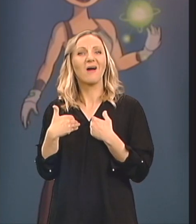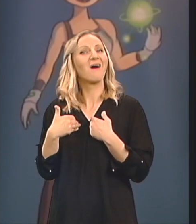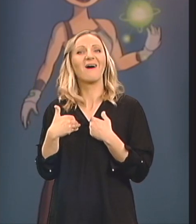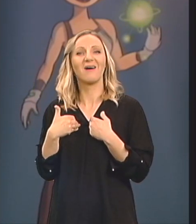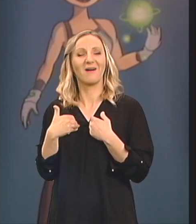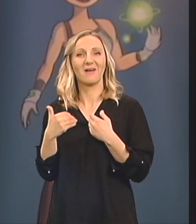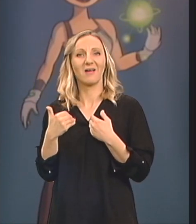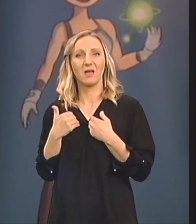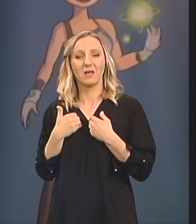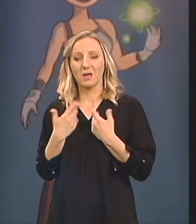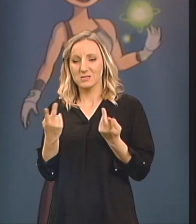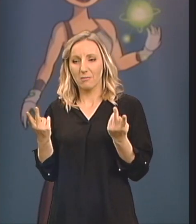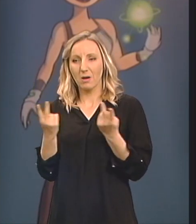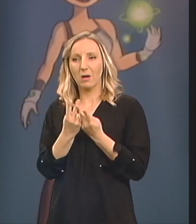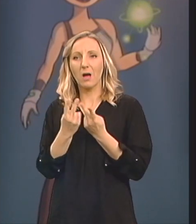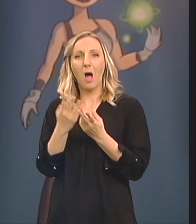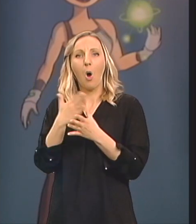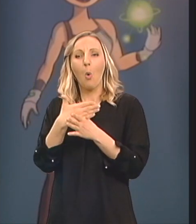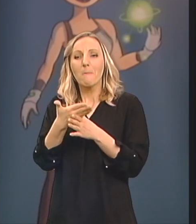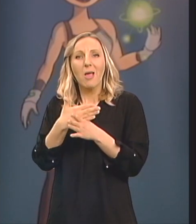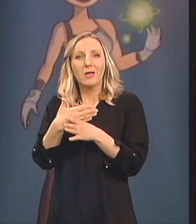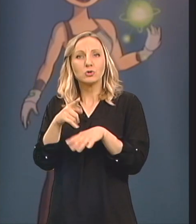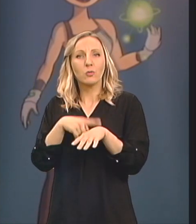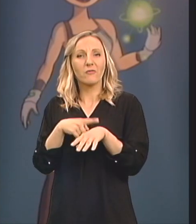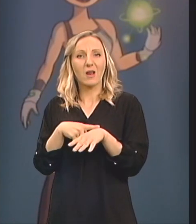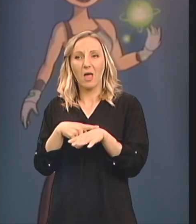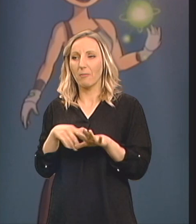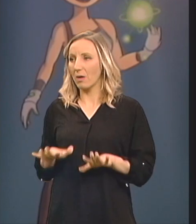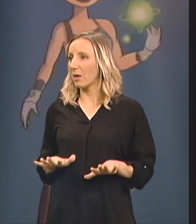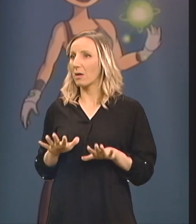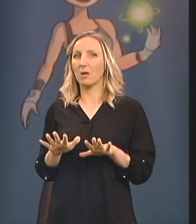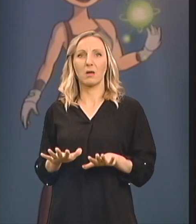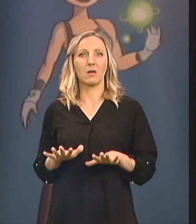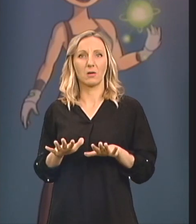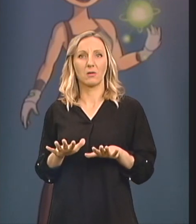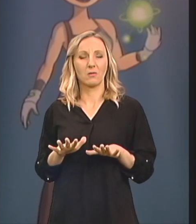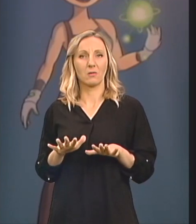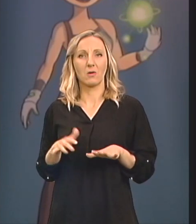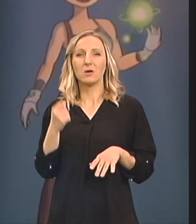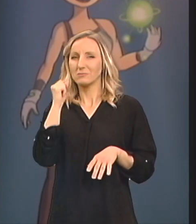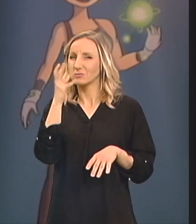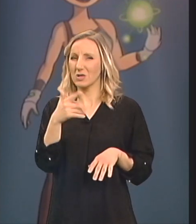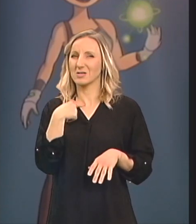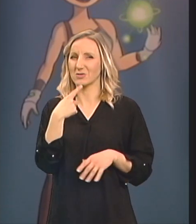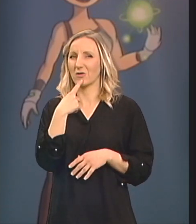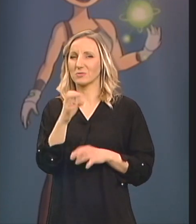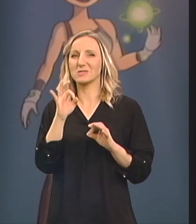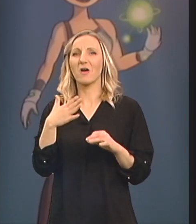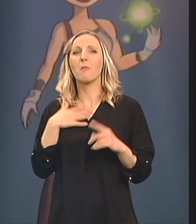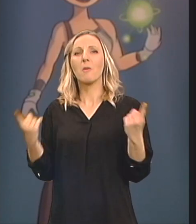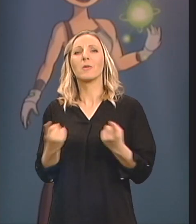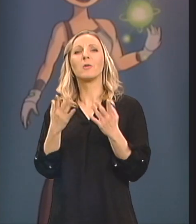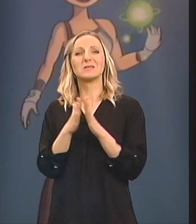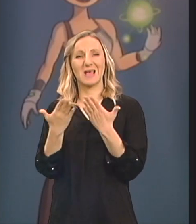nekom međuvremenu Međuprostoru I vrlo često napominem Mislim na svakoj svojoj promociji knjige Da